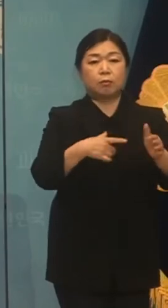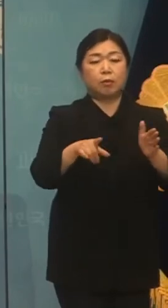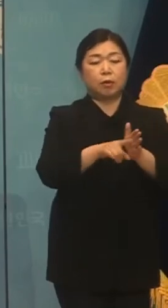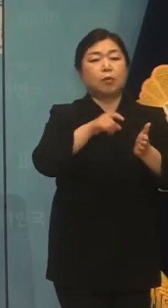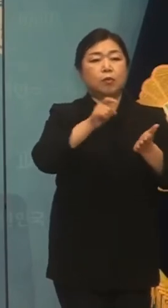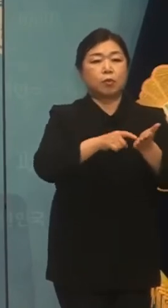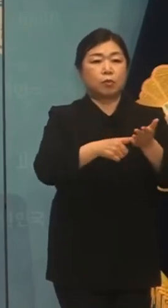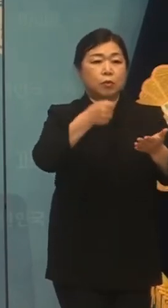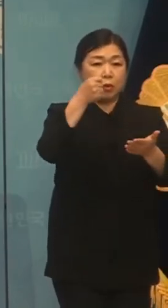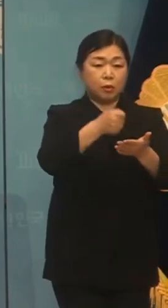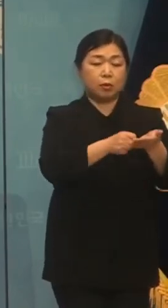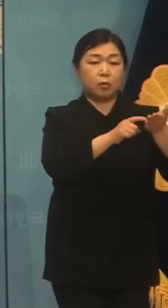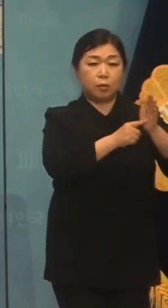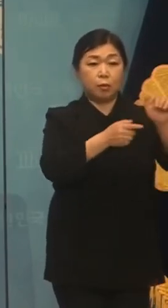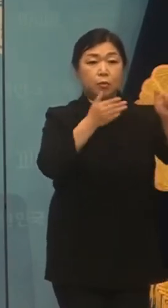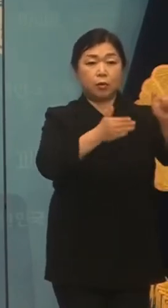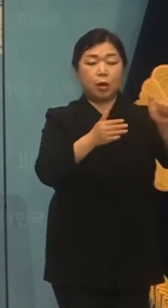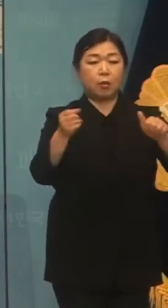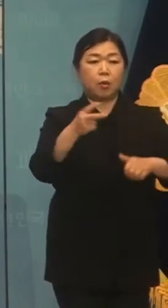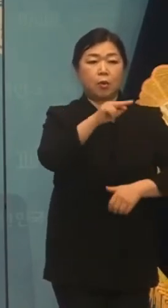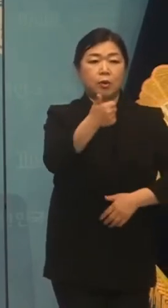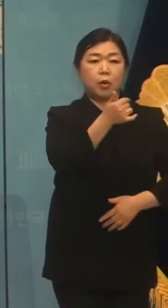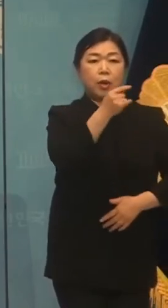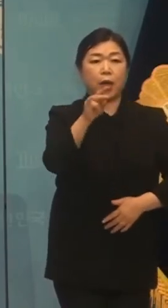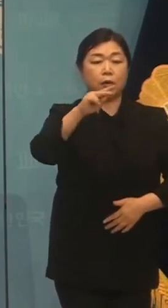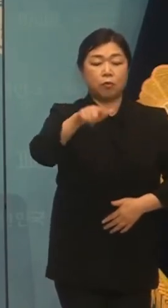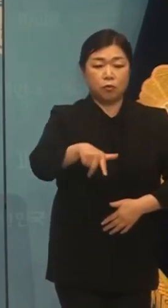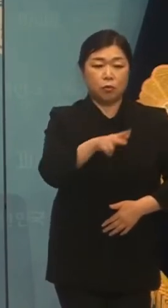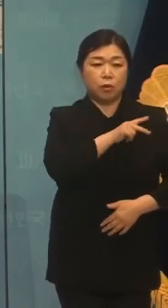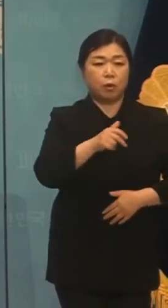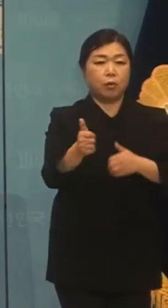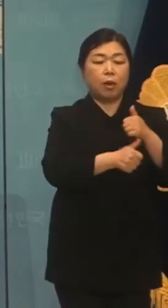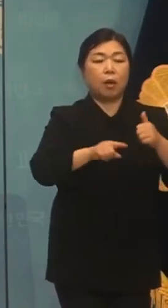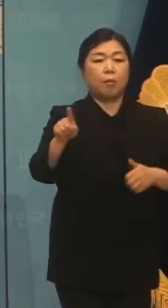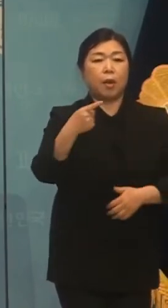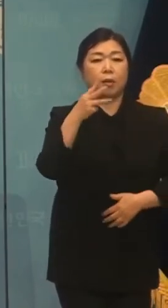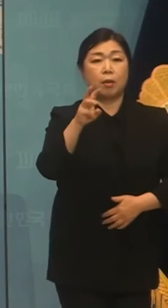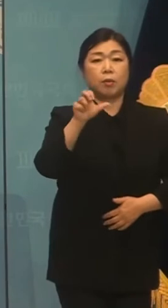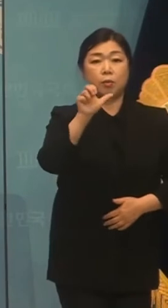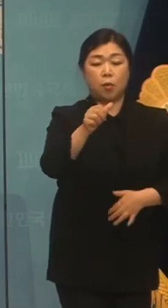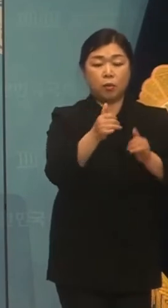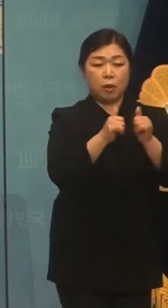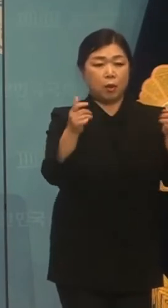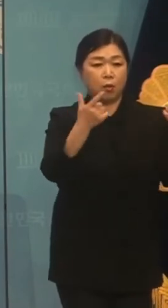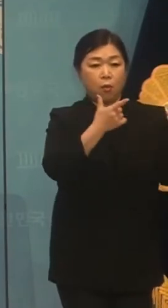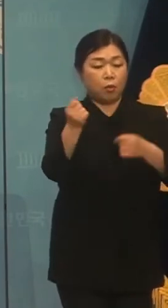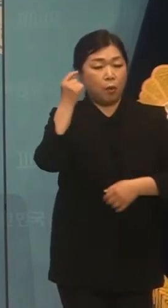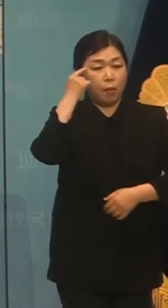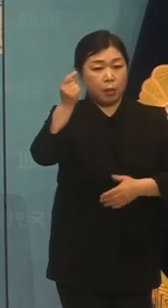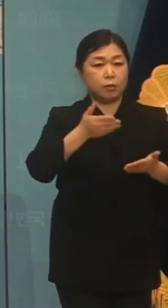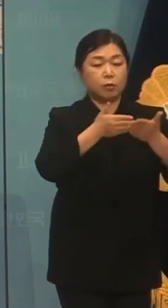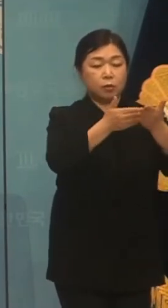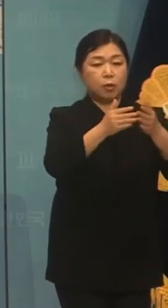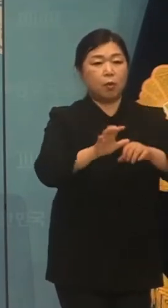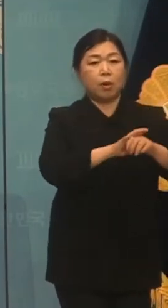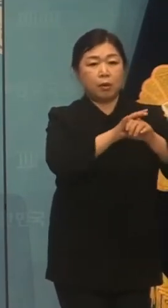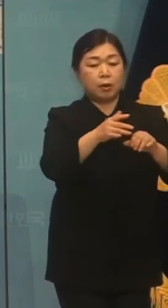결의안과 전해수구 의원 등 135인의 공동반이고 코로나19 백신